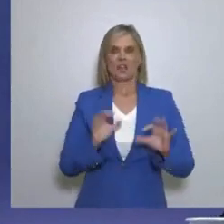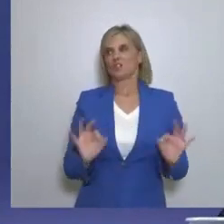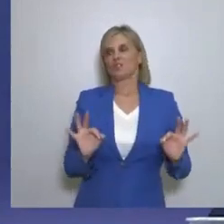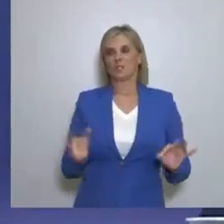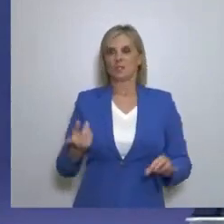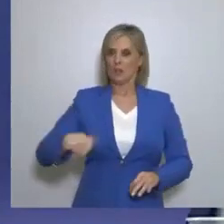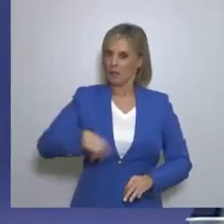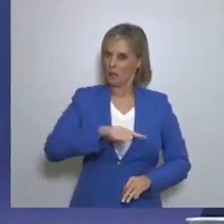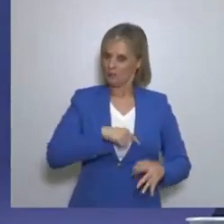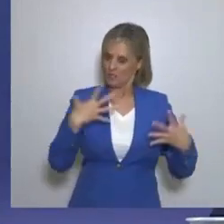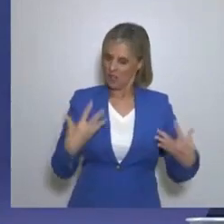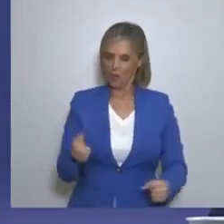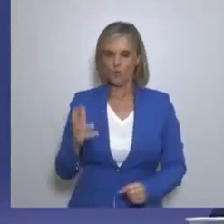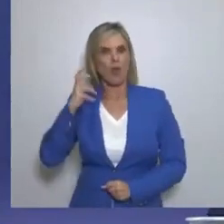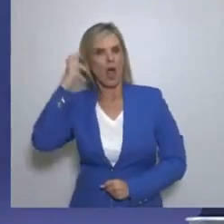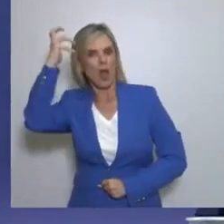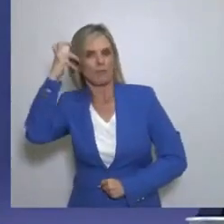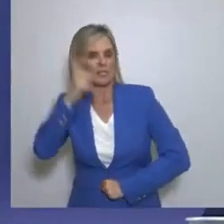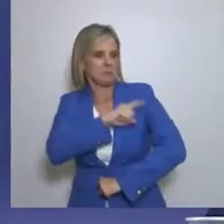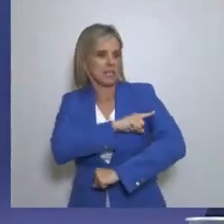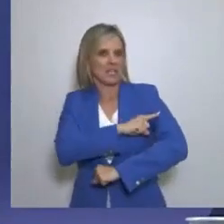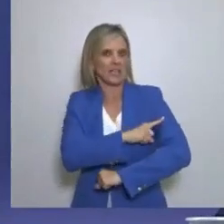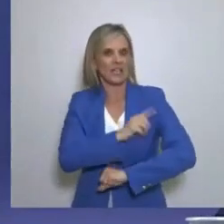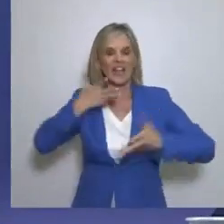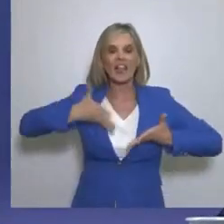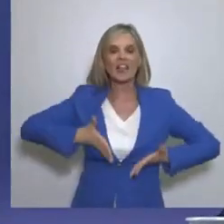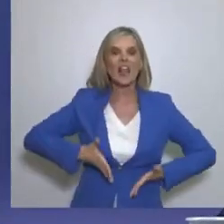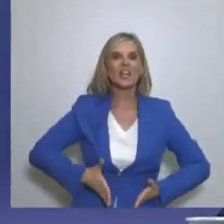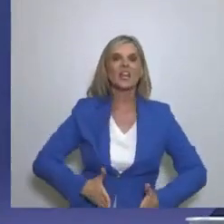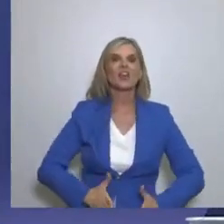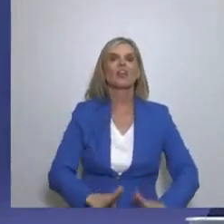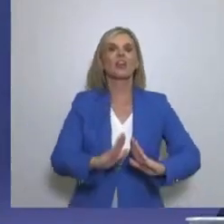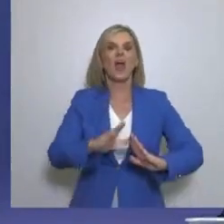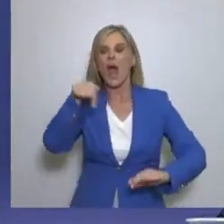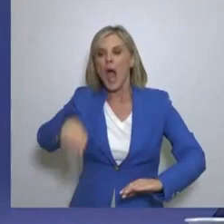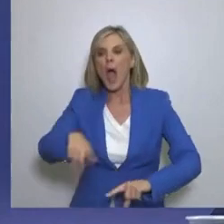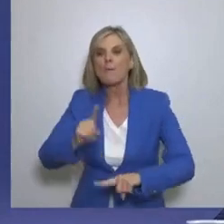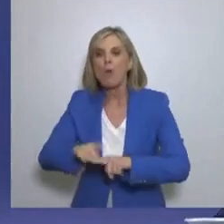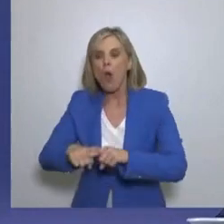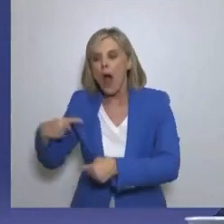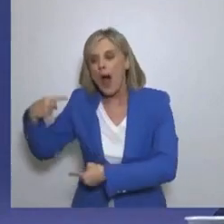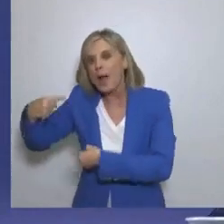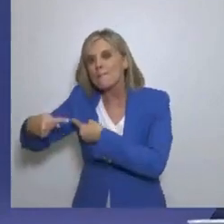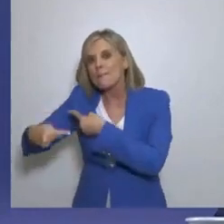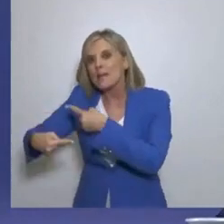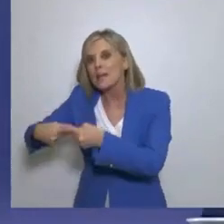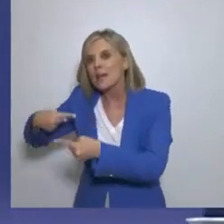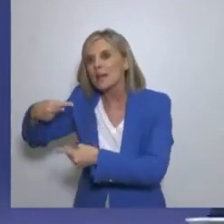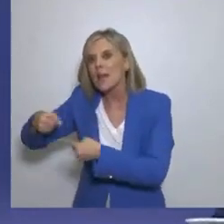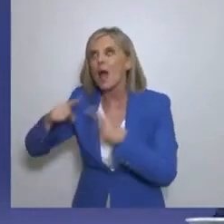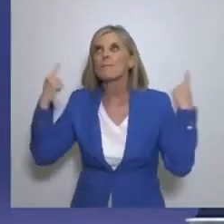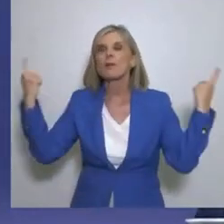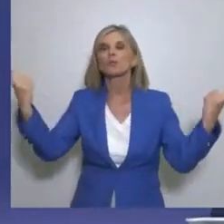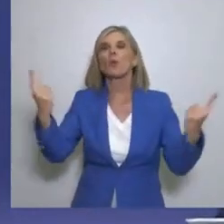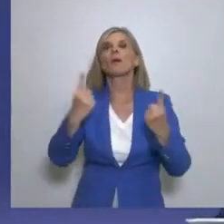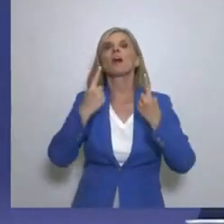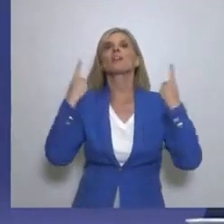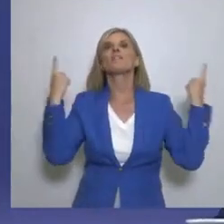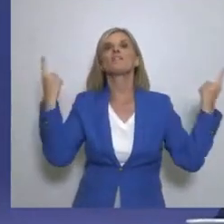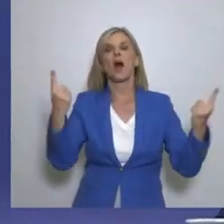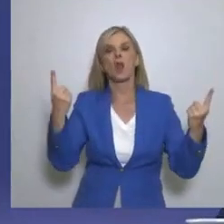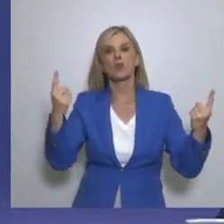γιατί εμείς έχουμε όλες οι επιστήμες Και αυτές έχουν προέρθει από Ελλάνιους γόνους Οι προγόνοι μου είναι αυτοί Και φυσικά υβρίζουν